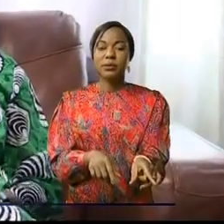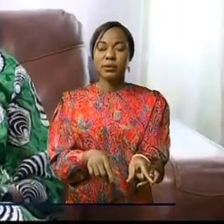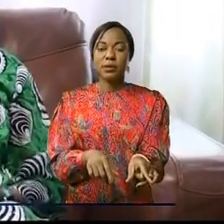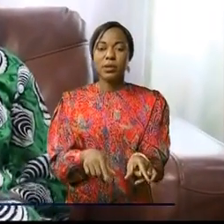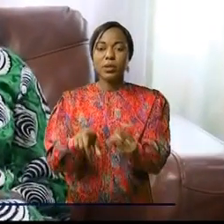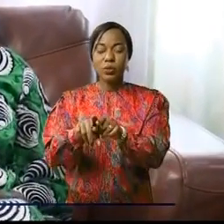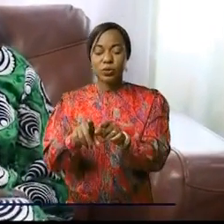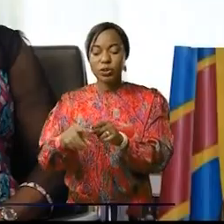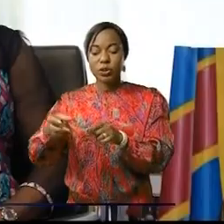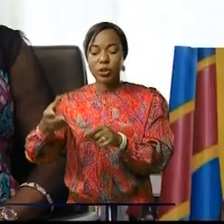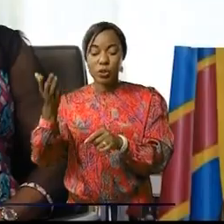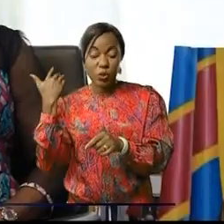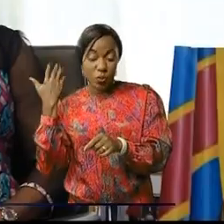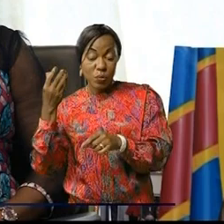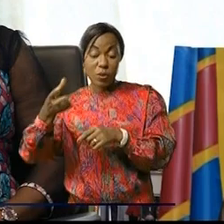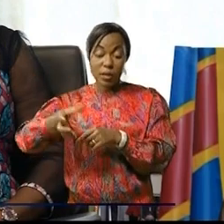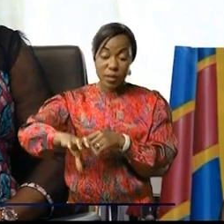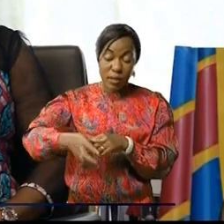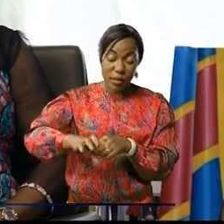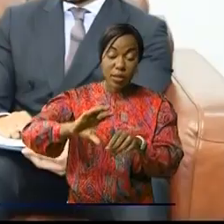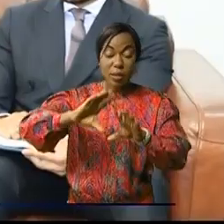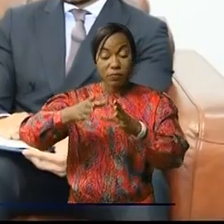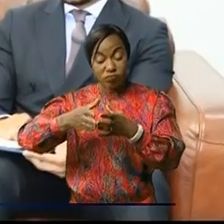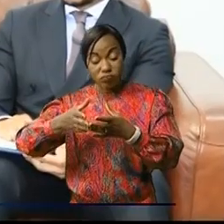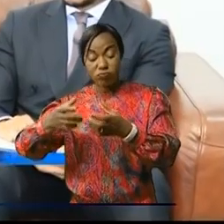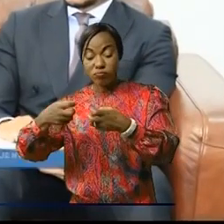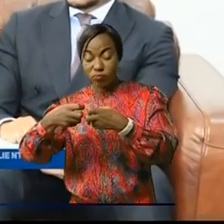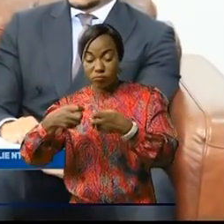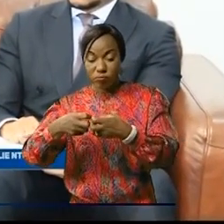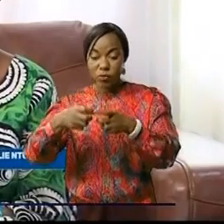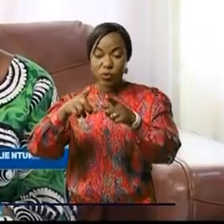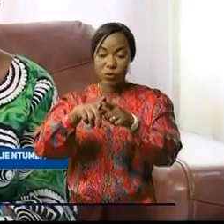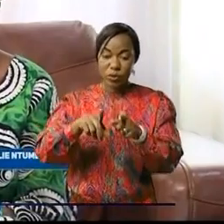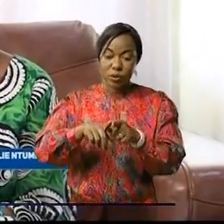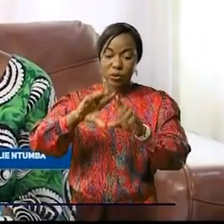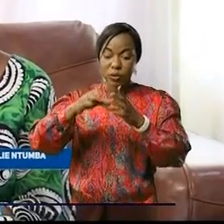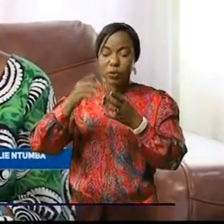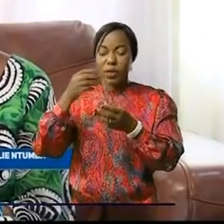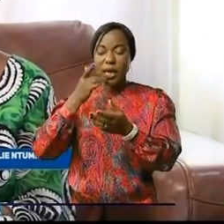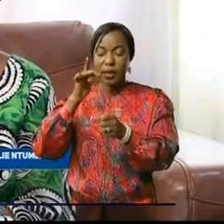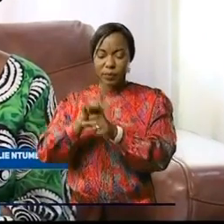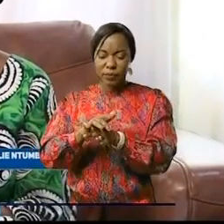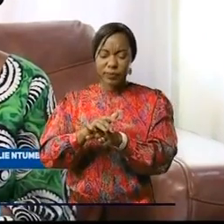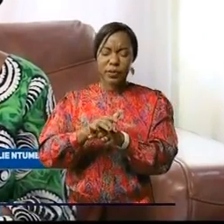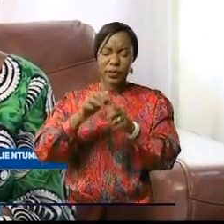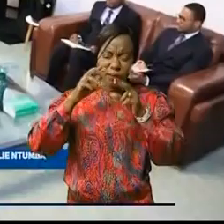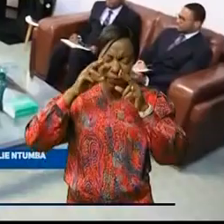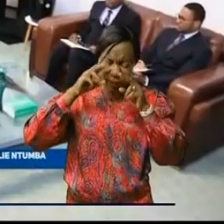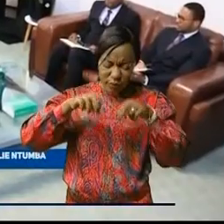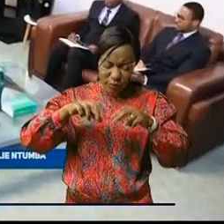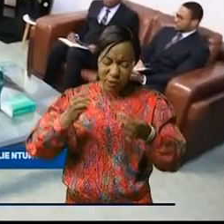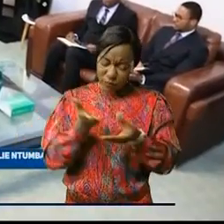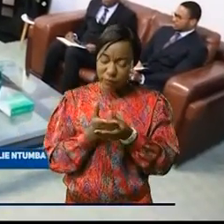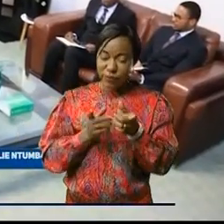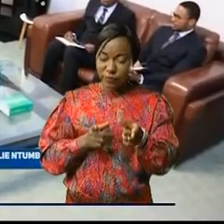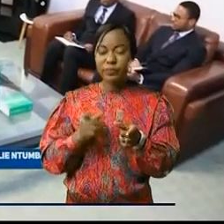l'eau, l'électricité, le transport et les infrastructures. La princesse Adèle Kain Damaina a promis d'étudier minutieusement ces dossiers pour que